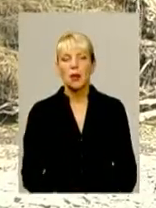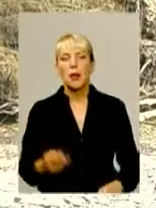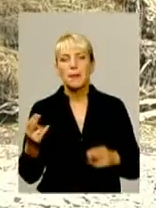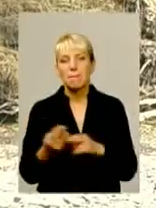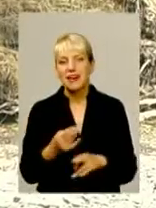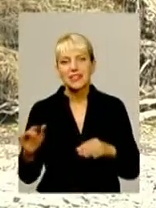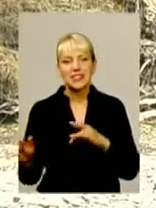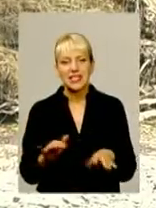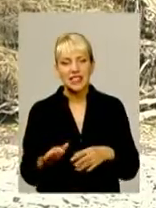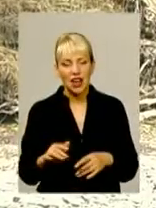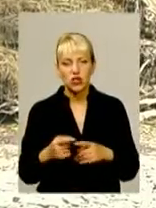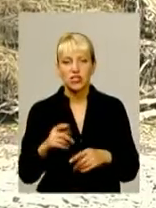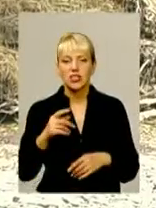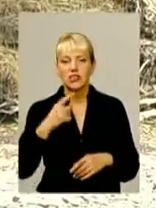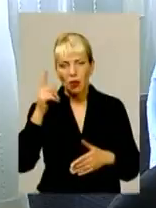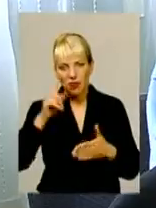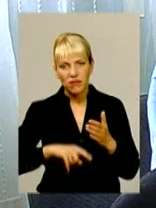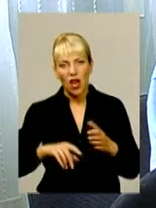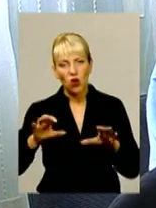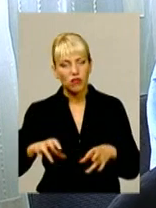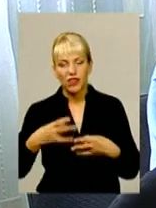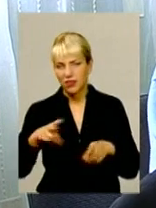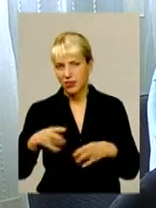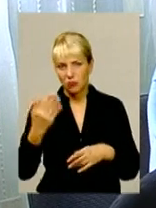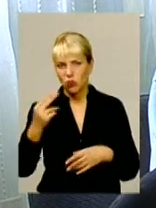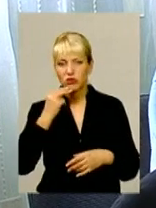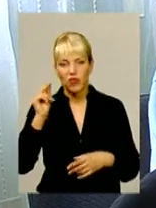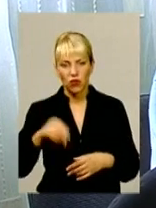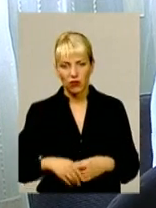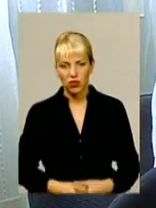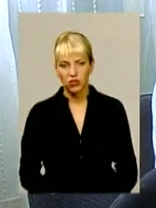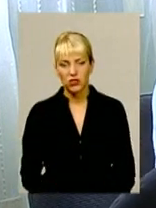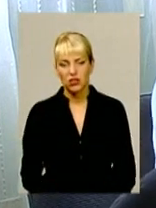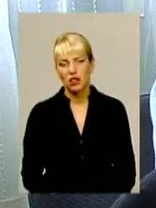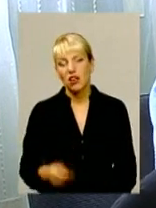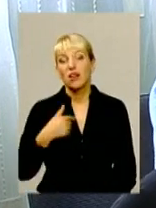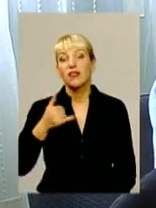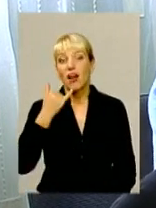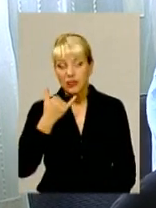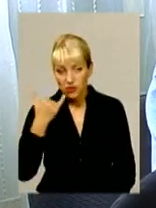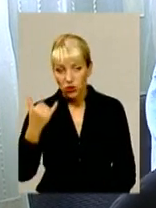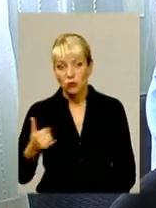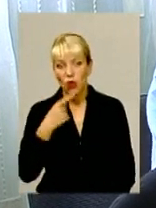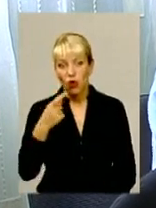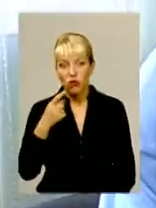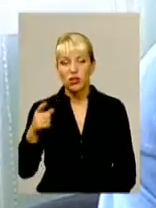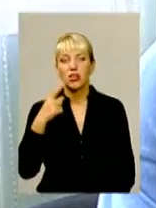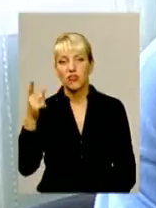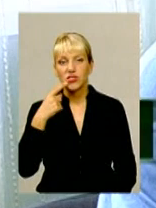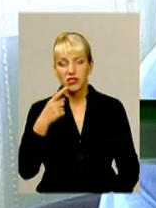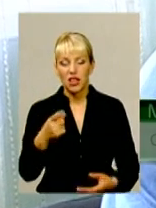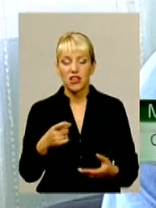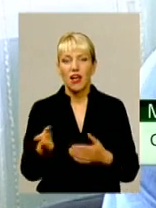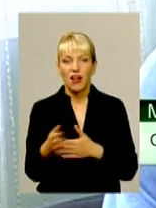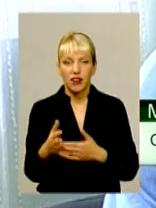запевняє голова, його нема чого звинувачувати. В цю станцію я дзвонив. І що висухали? Ну, казали, ви зберете рибу і закопайте її. В мене